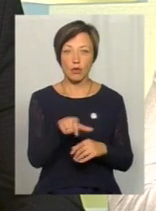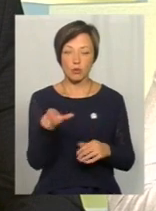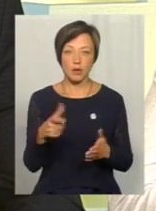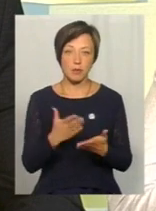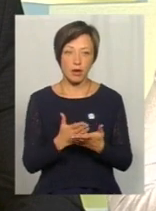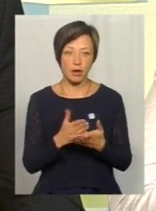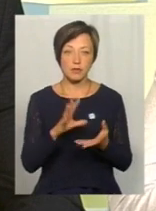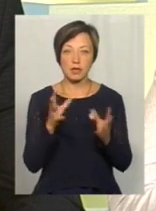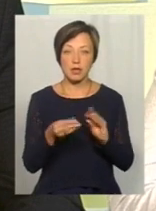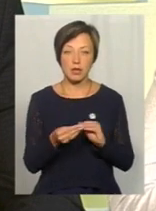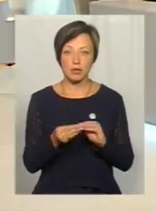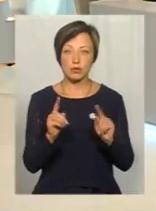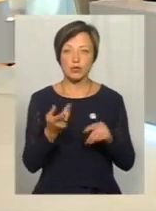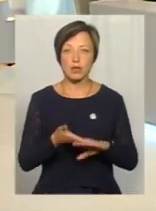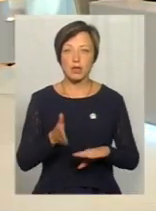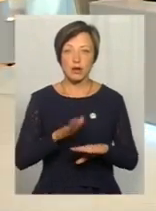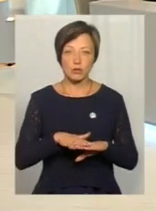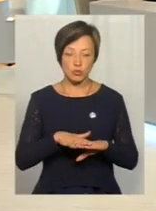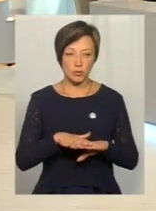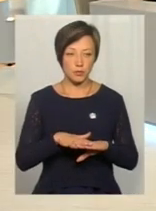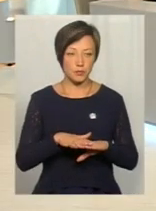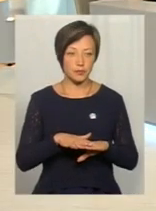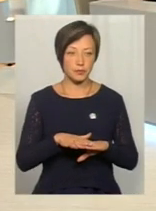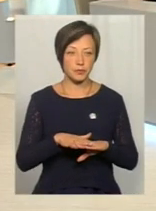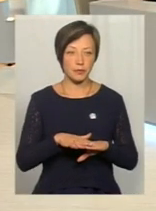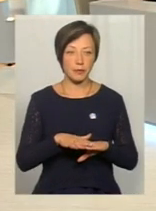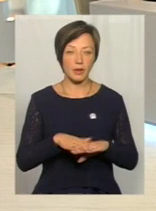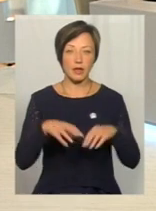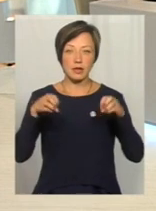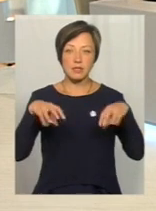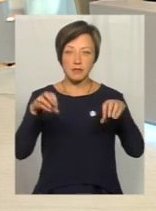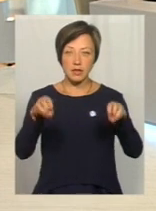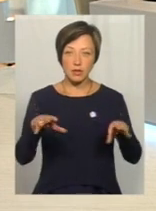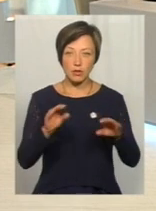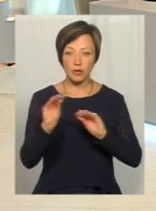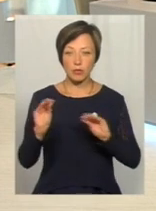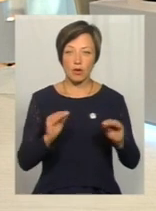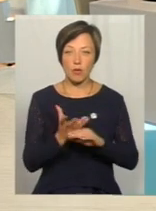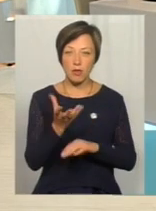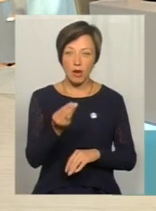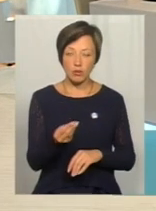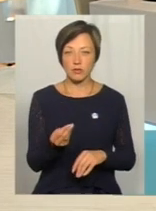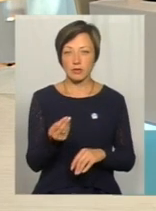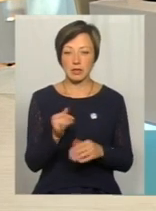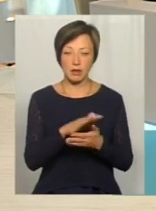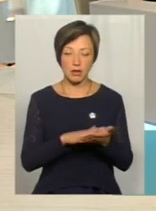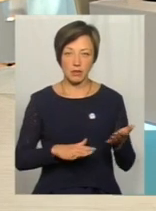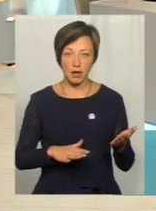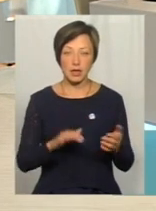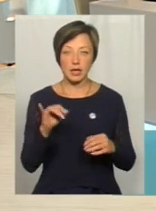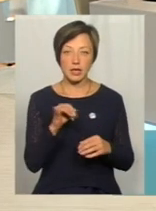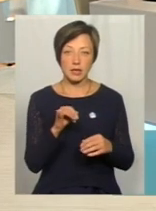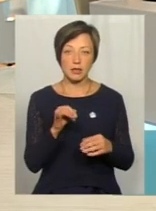і взагалі їм дуже тяжко світло мати, там оплачувати і так далі. І